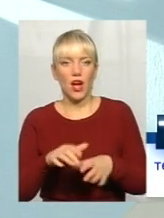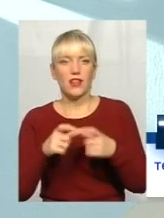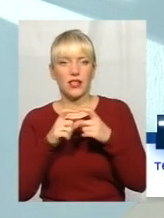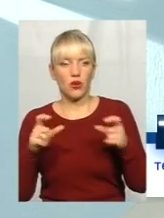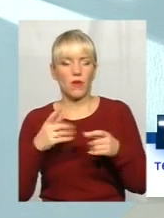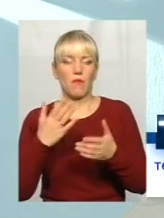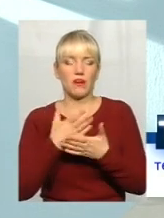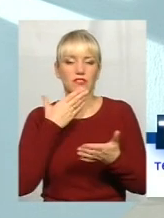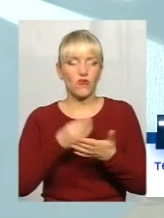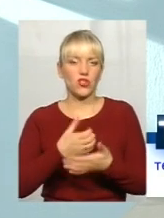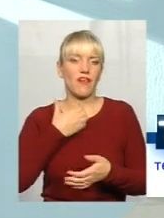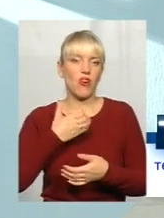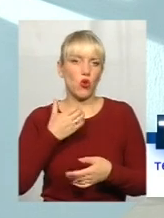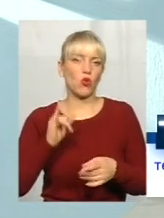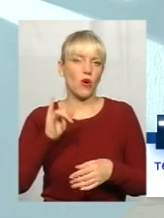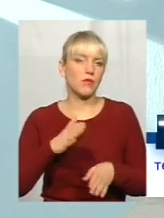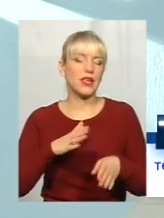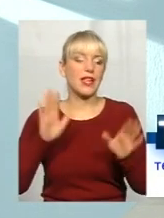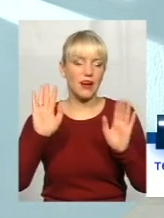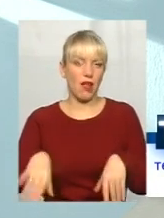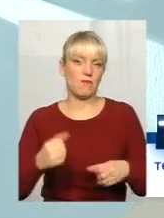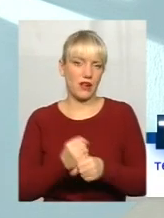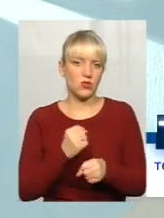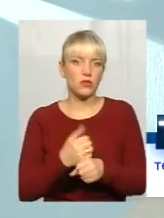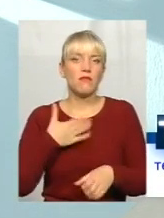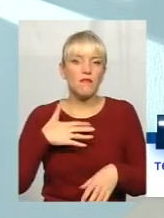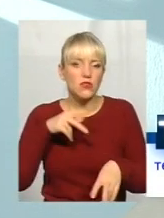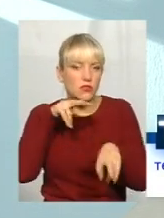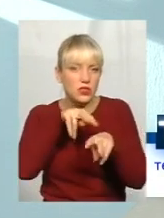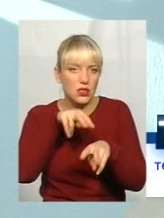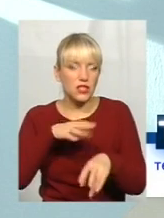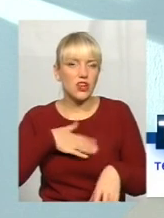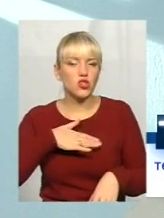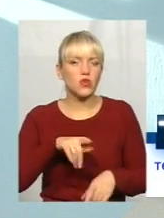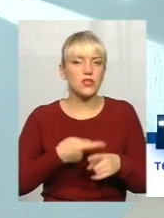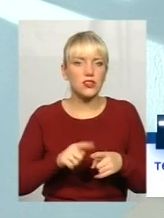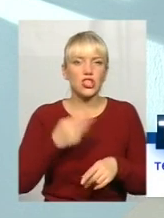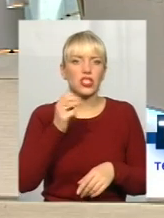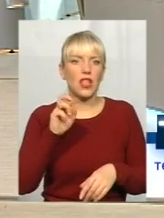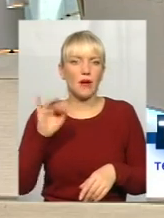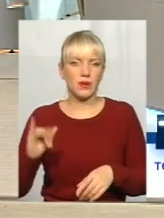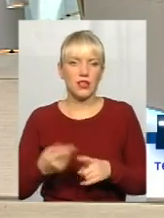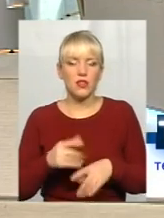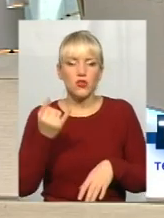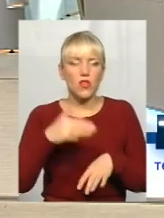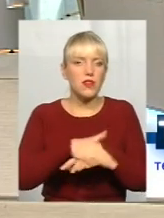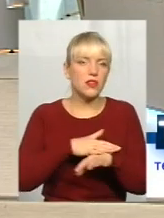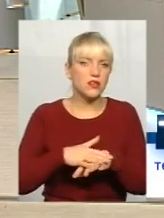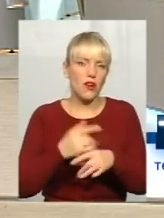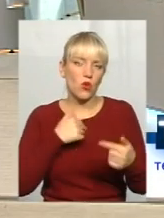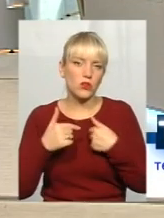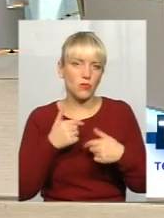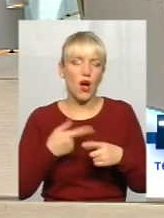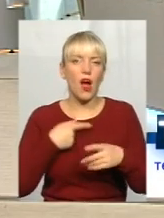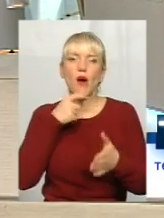виконкоми, і хай працюють. Для чого нам ці намісники? Для чого нам ці штати? Сьогодні народ є лісяю і кінці з кінцями, а ми